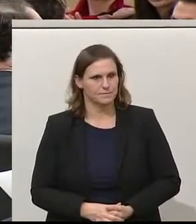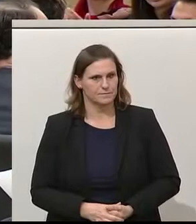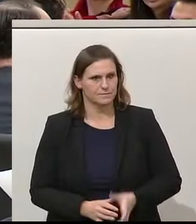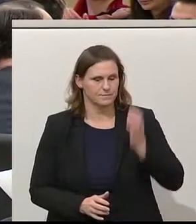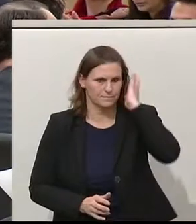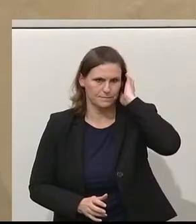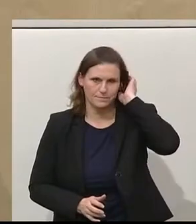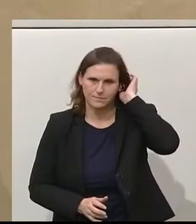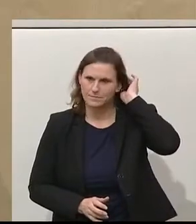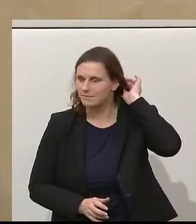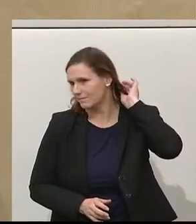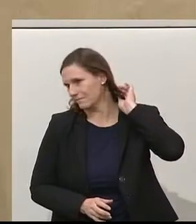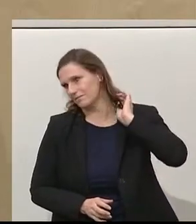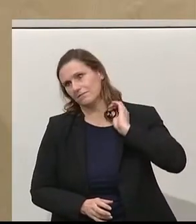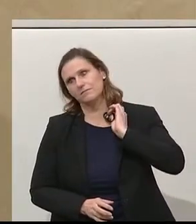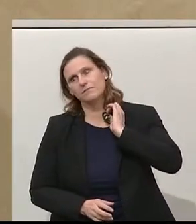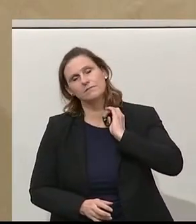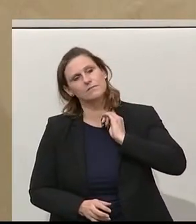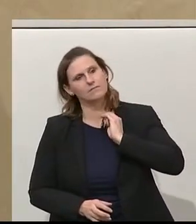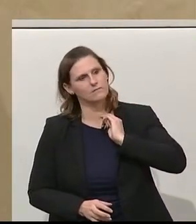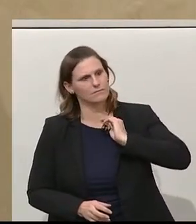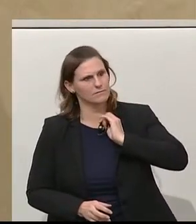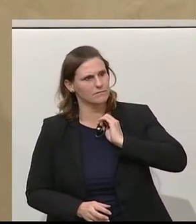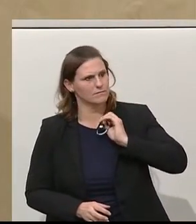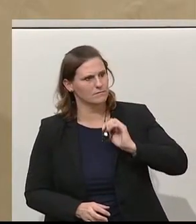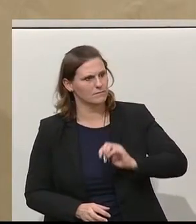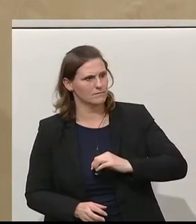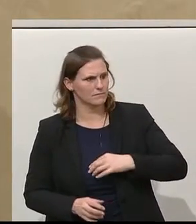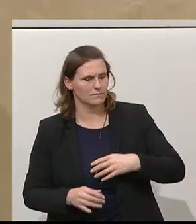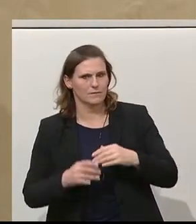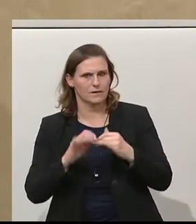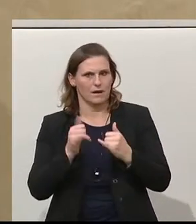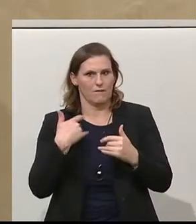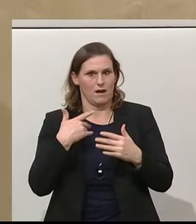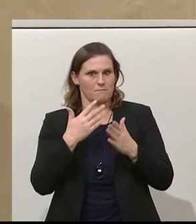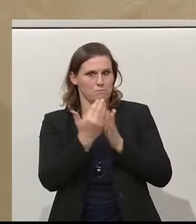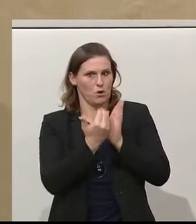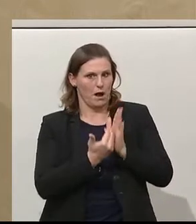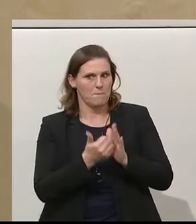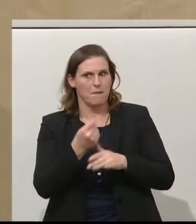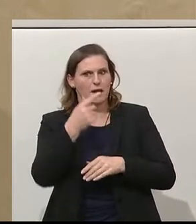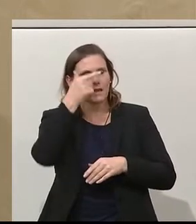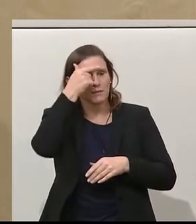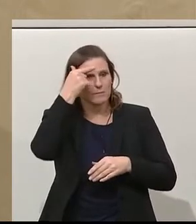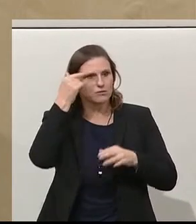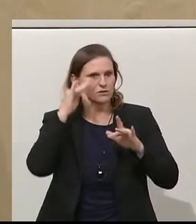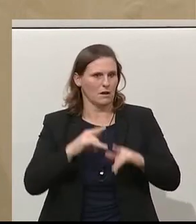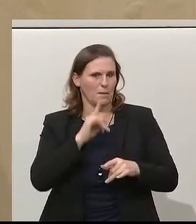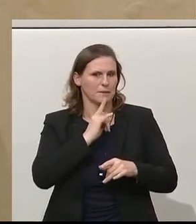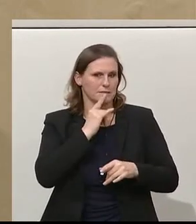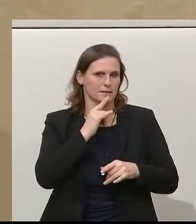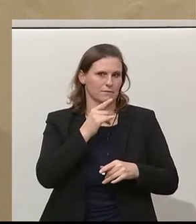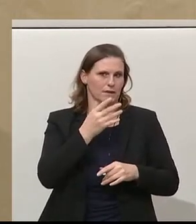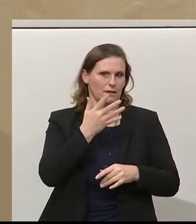Sehr geehrte Damen und Herren, ja, Sie haben mit diesem Programm einige Menschen enttäuscht.